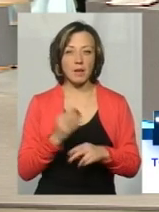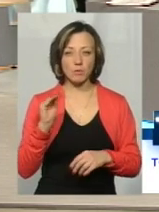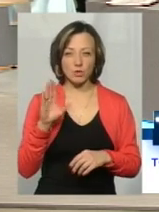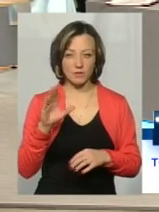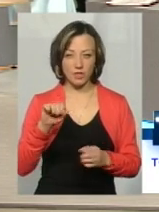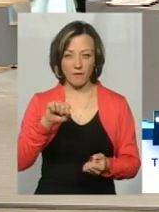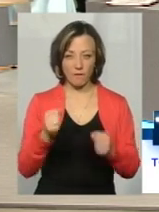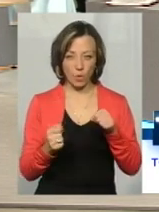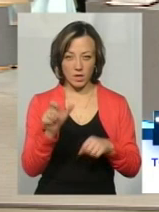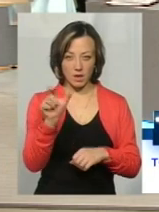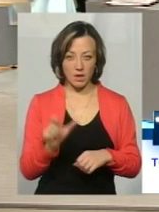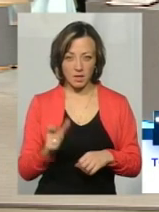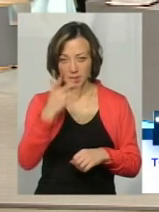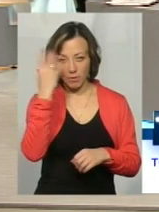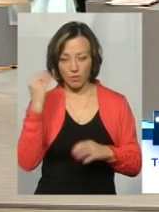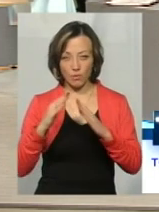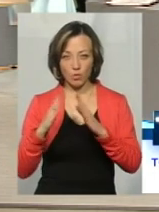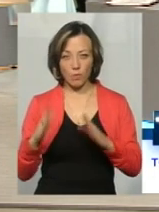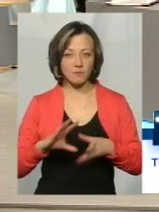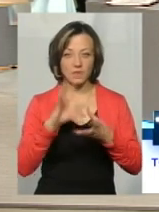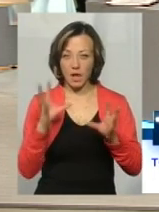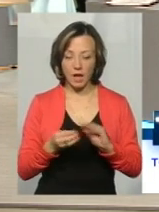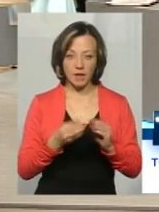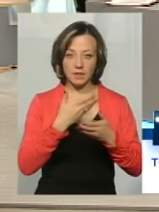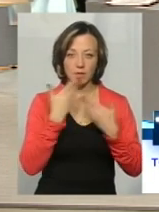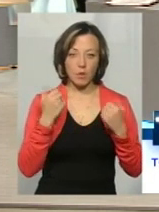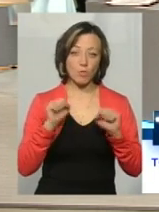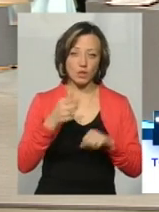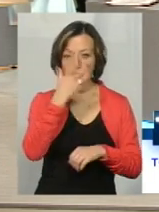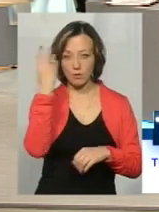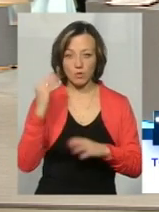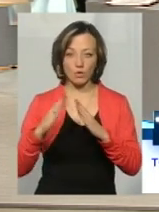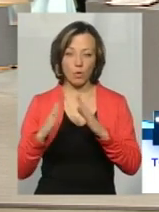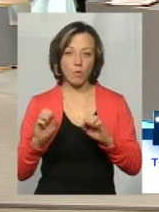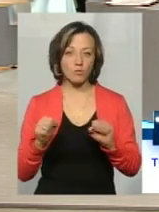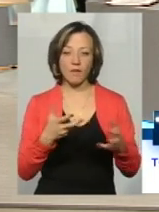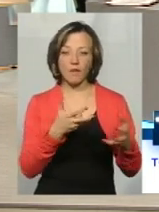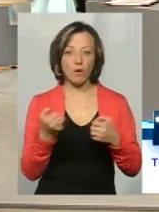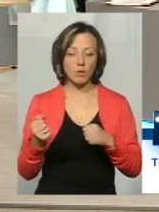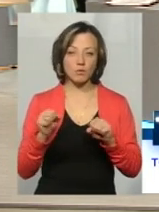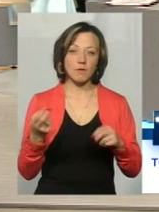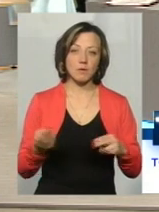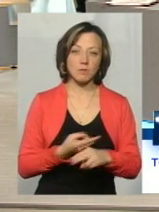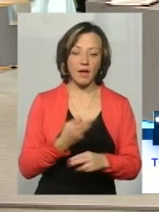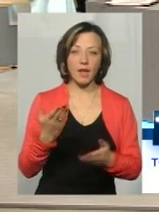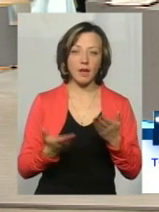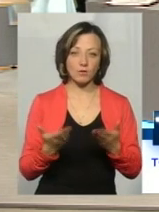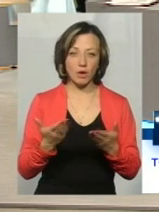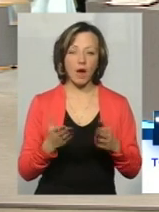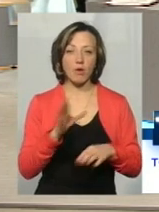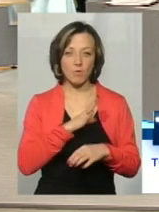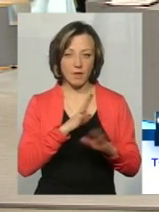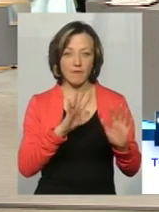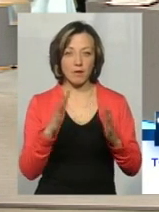це мається на увазі? Він забув вдома? Чи в нього взагалі немає... Може, і забув вдома, можливо, не отримував, можливо, позбавлено. Або у нас такі